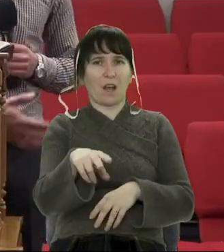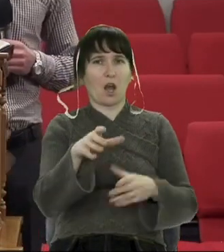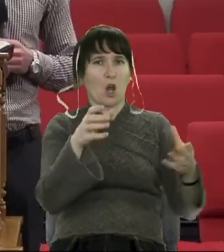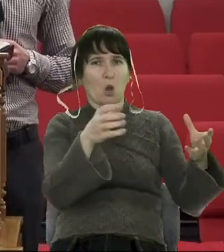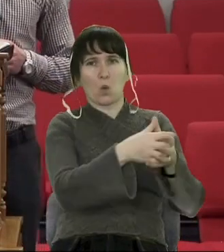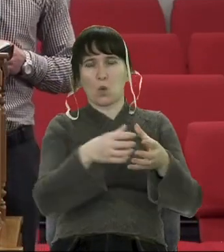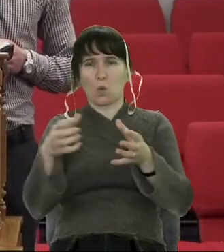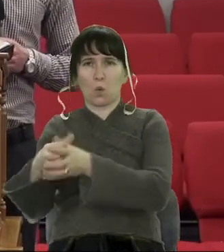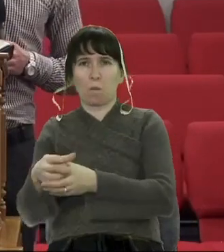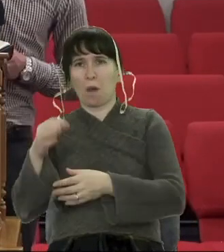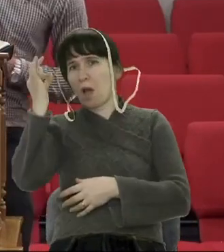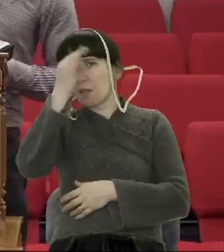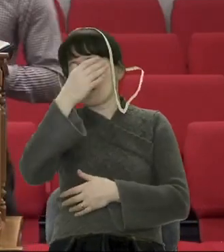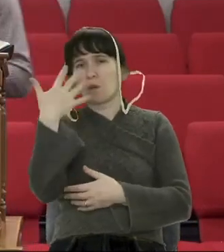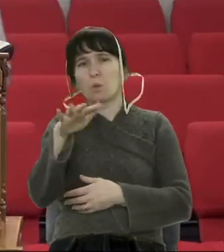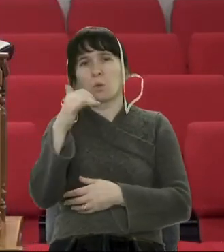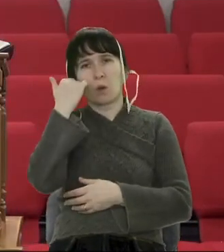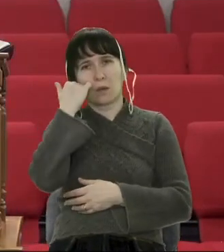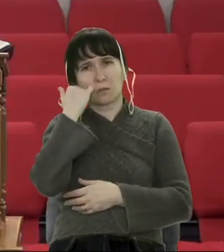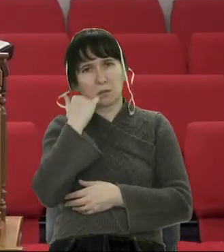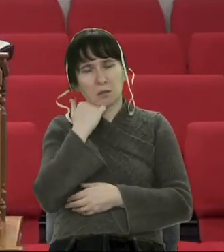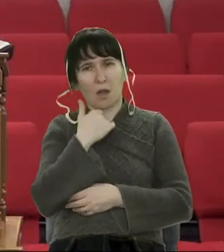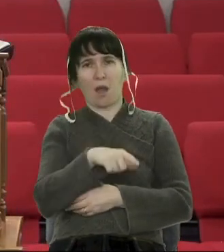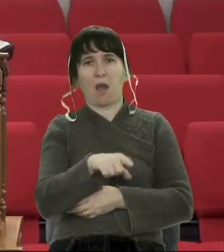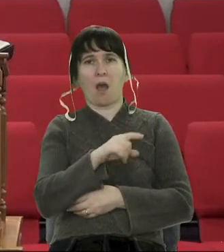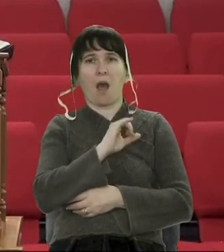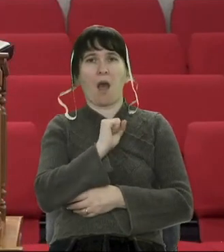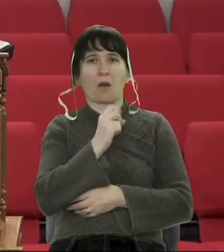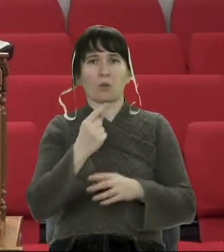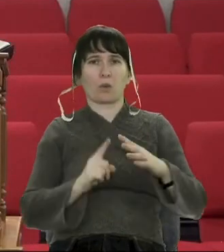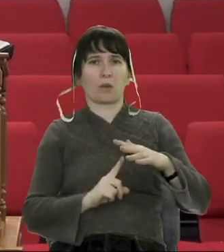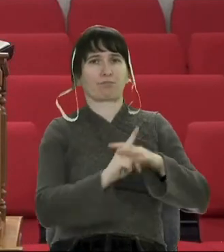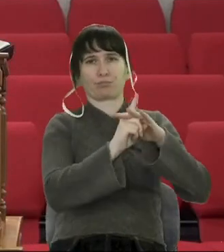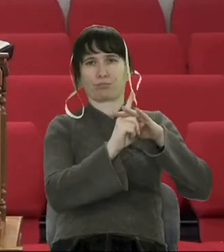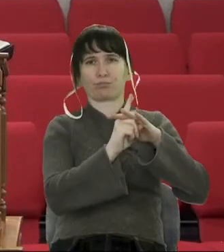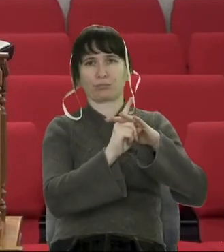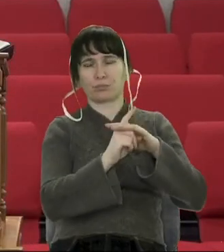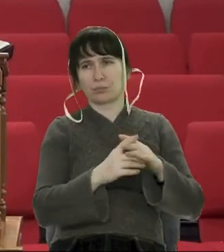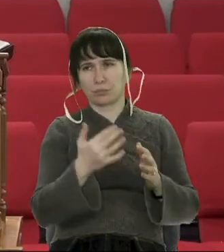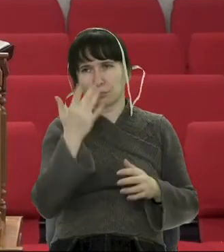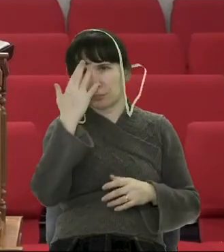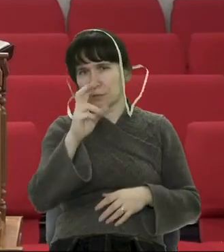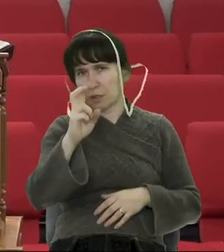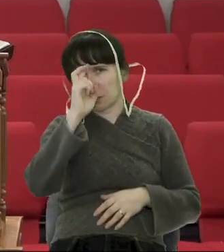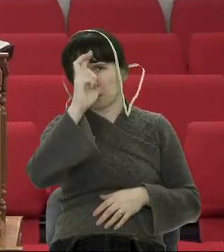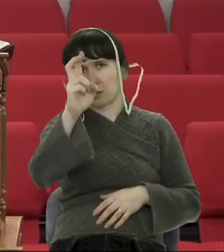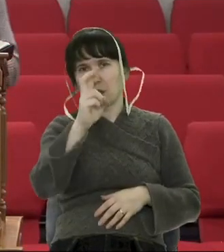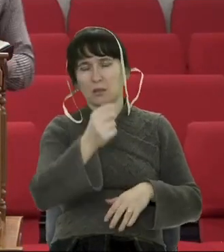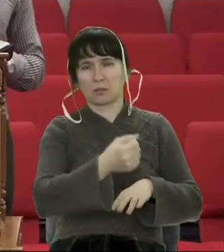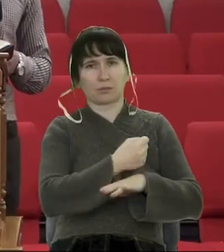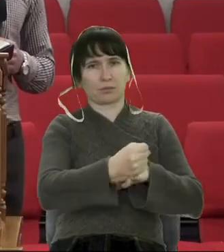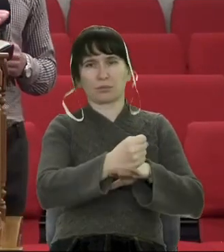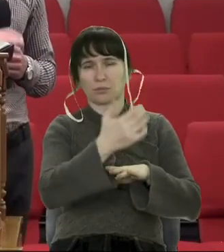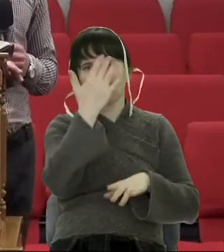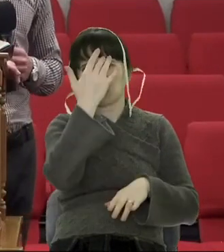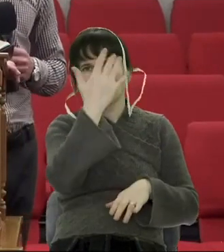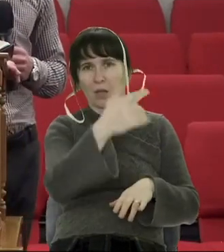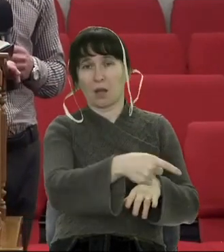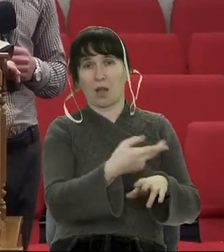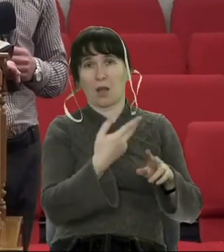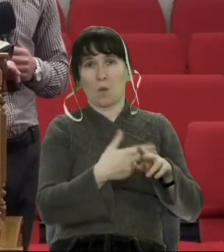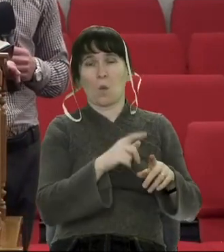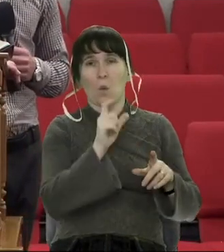роках. І тут Адонія захтів себе зробити царем. І біля Адонії відразу